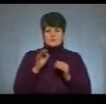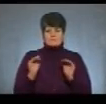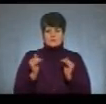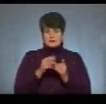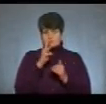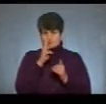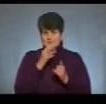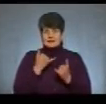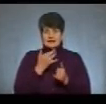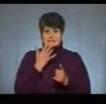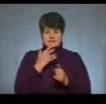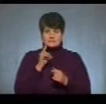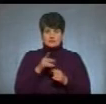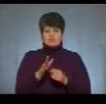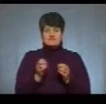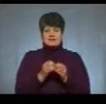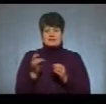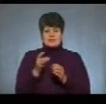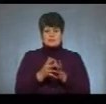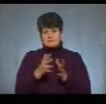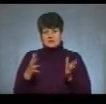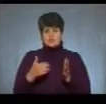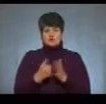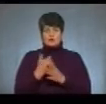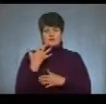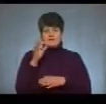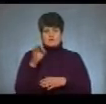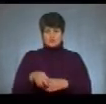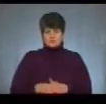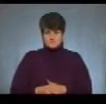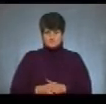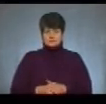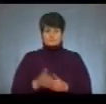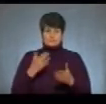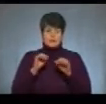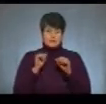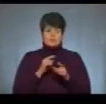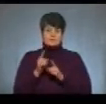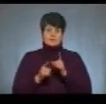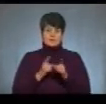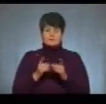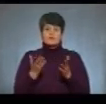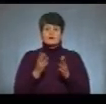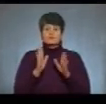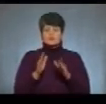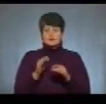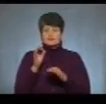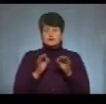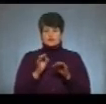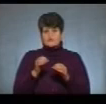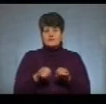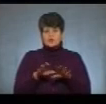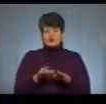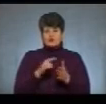зарплатні. Для іноземців вона у десятеро більша, до п'яти відсотків. Але може змінюватися, бо яким буде цей відсоток, вирішуватимуть